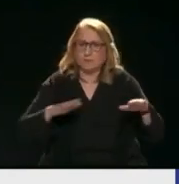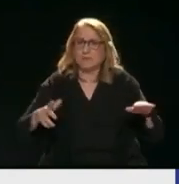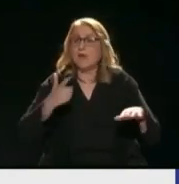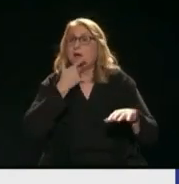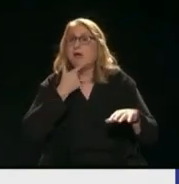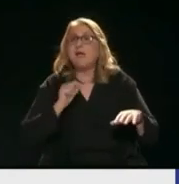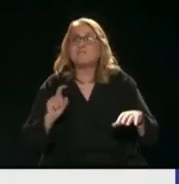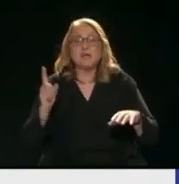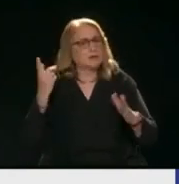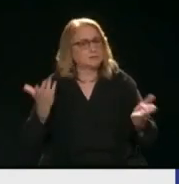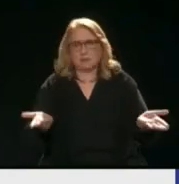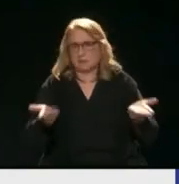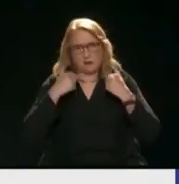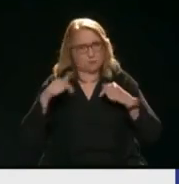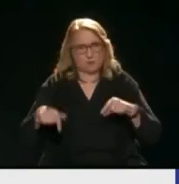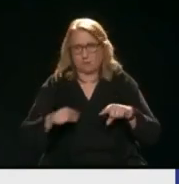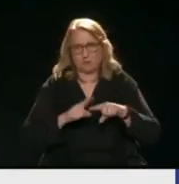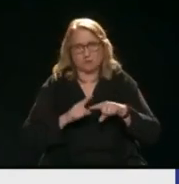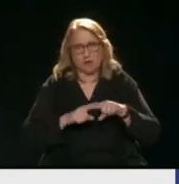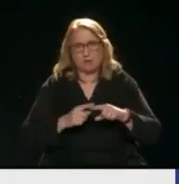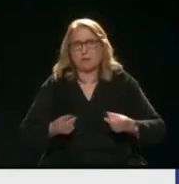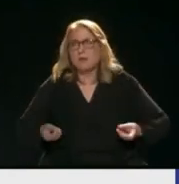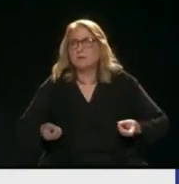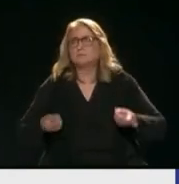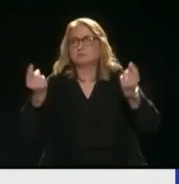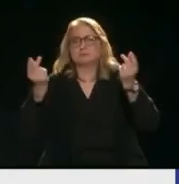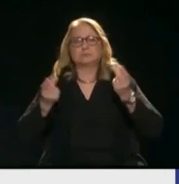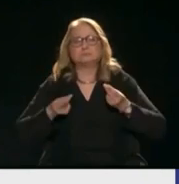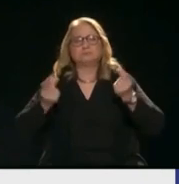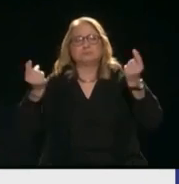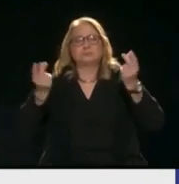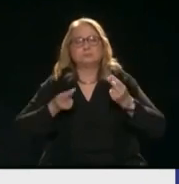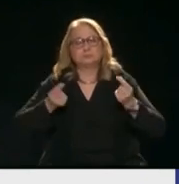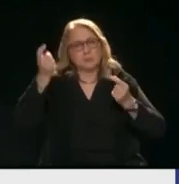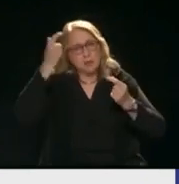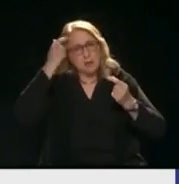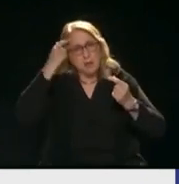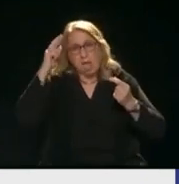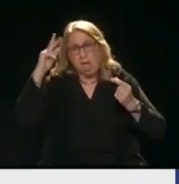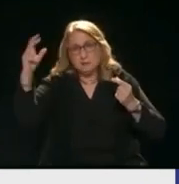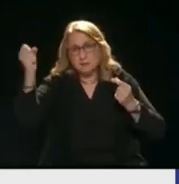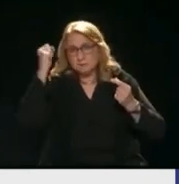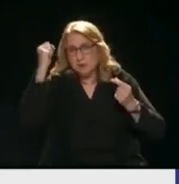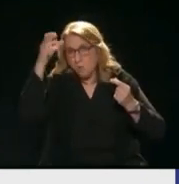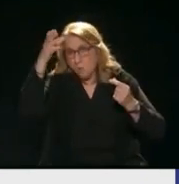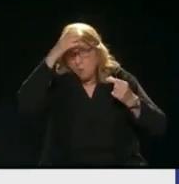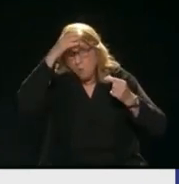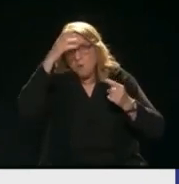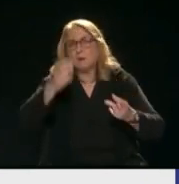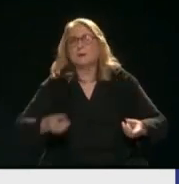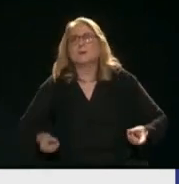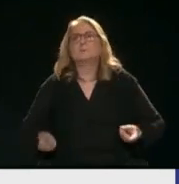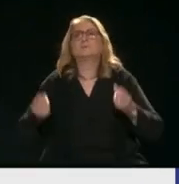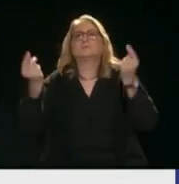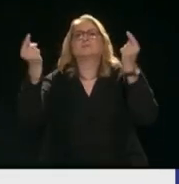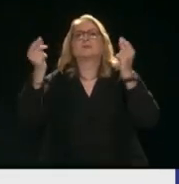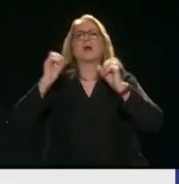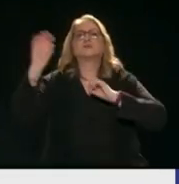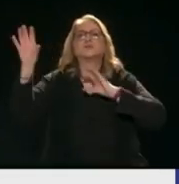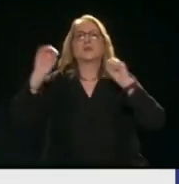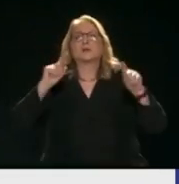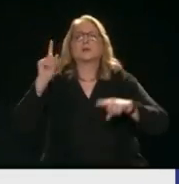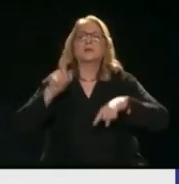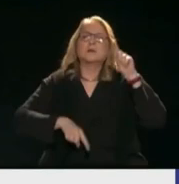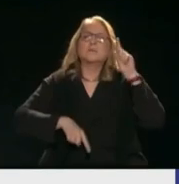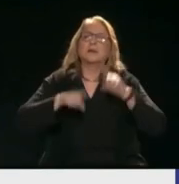θα έπρεπε στη χώρα Και φεύγουν στο εξωτερικό Τα καλά μυαλά αυτά που λέμε είναι στο εξωτερικό Και προσπαθούμε με πολιτικές Άλλοτε σωστές